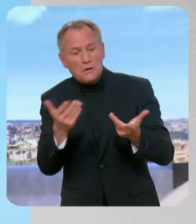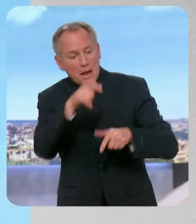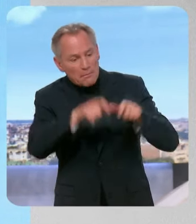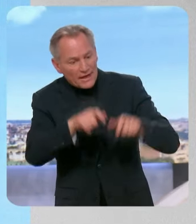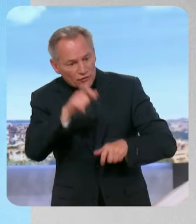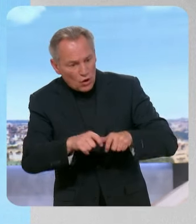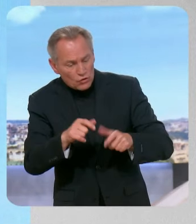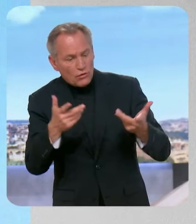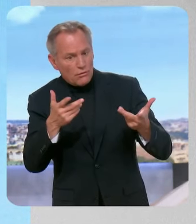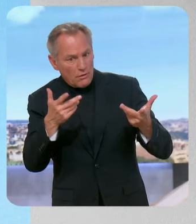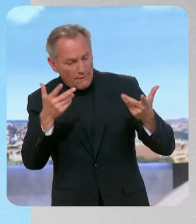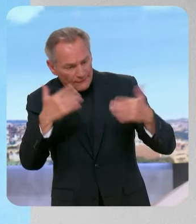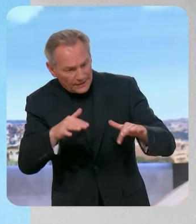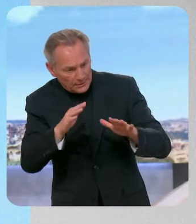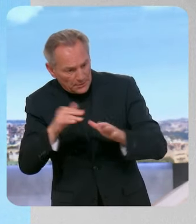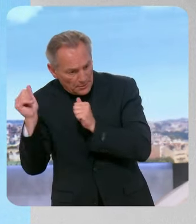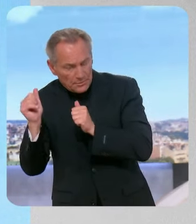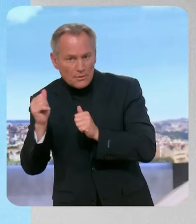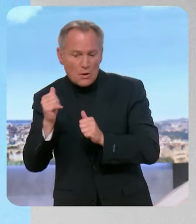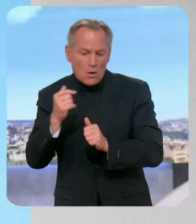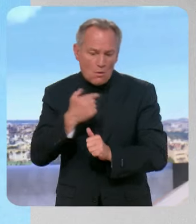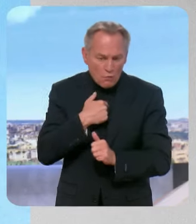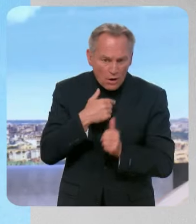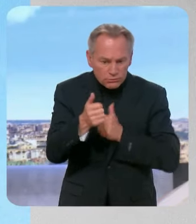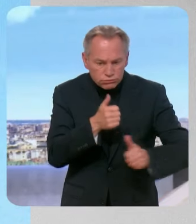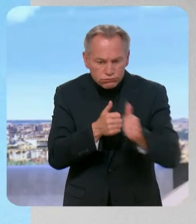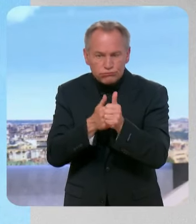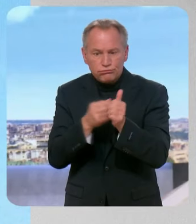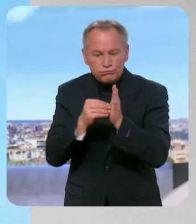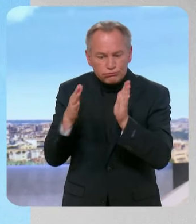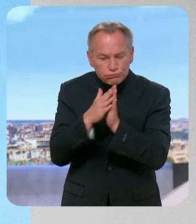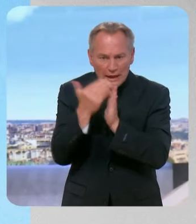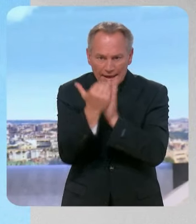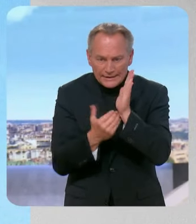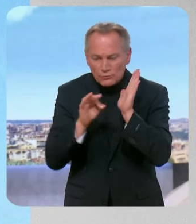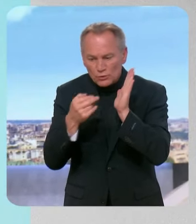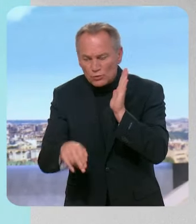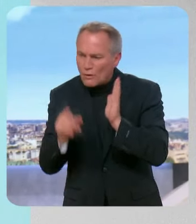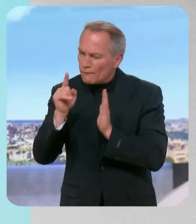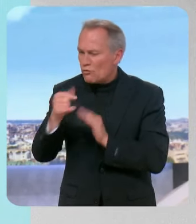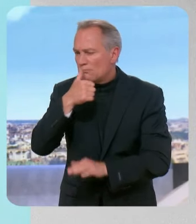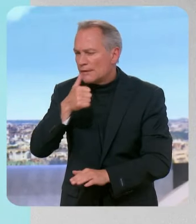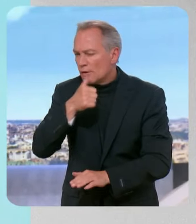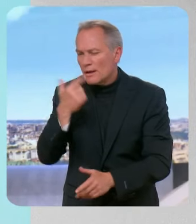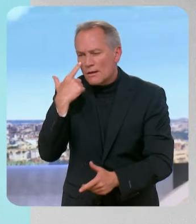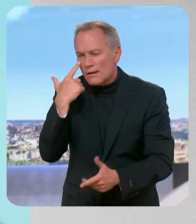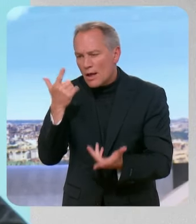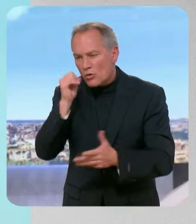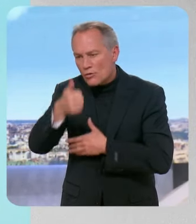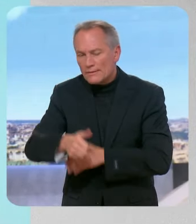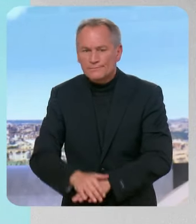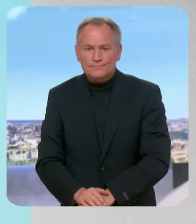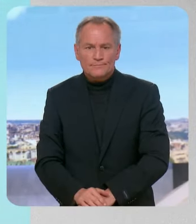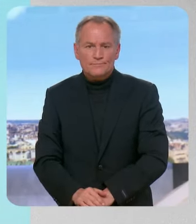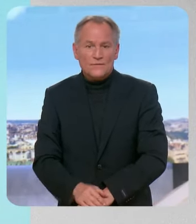soient informés avant de dire si je suis ici, si je n'y suis pas. Allez, un tout petit peu de patience. J'ai l'impression, d'après ce que vous me dites, vous serez sans doute en